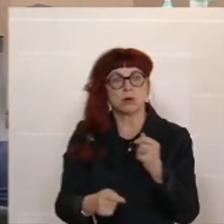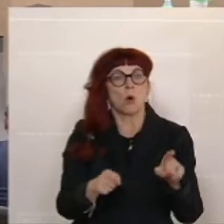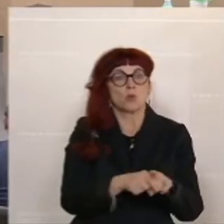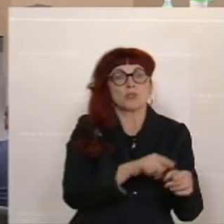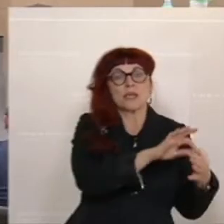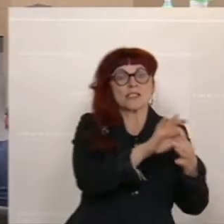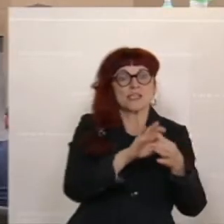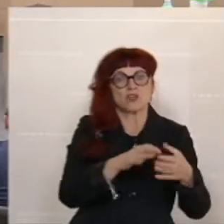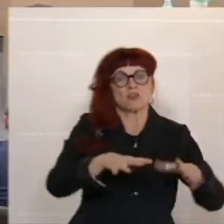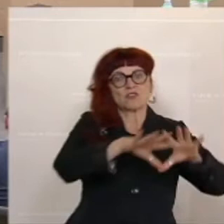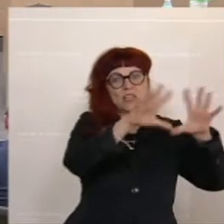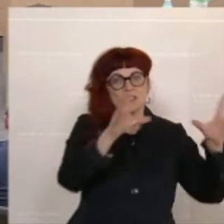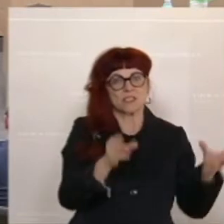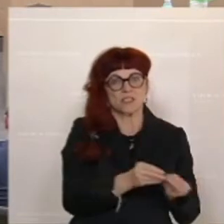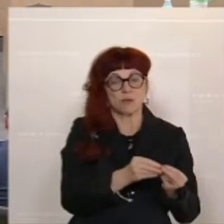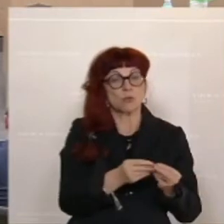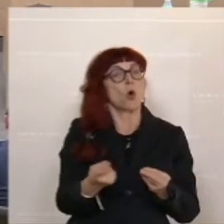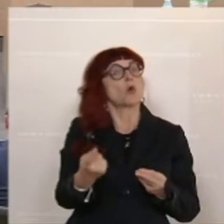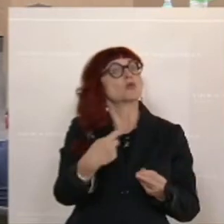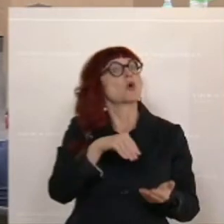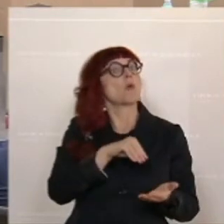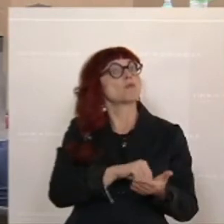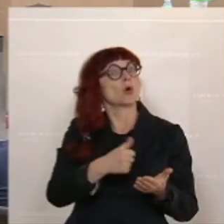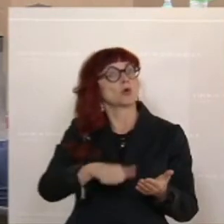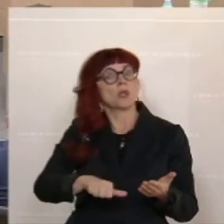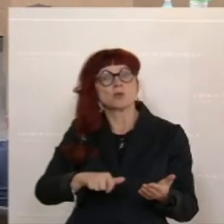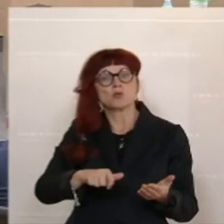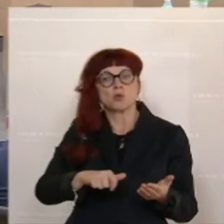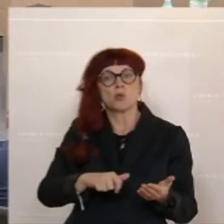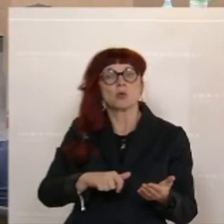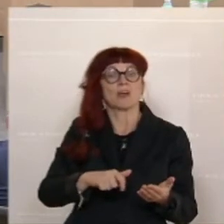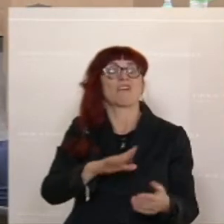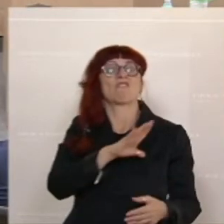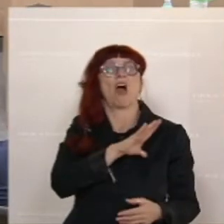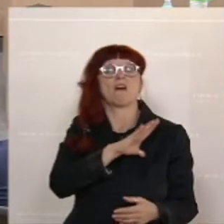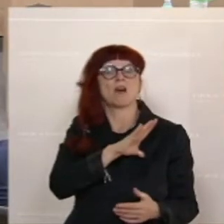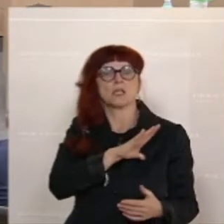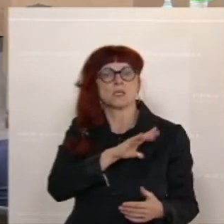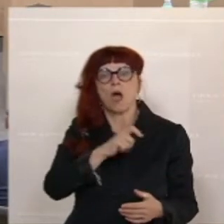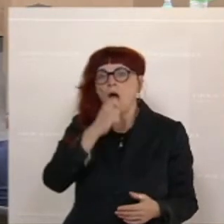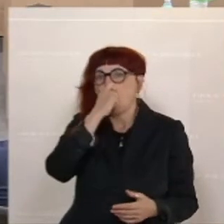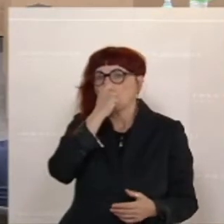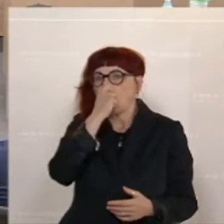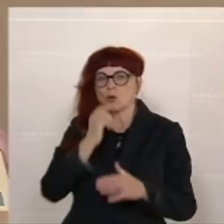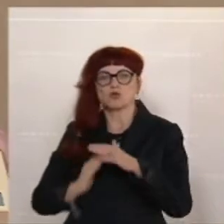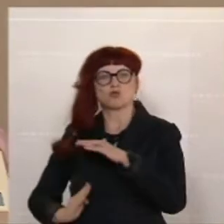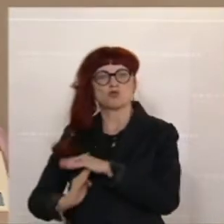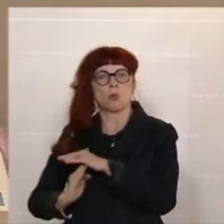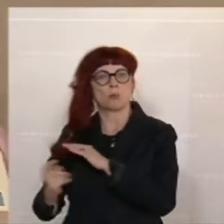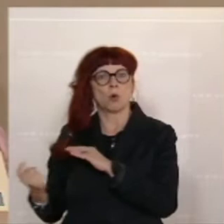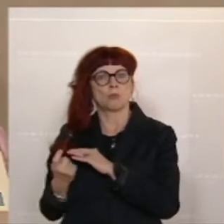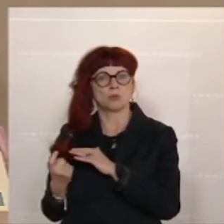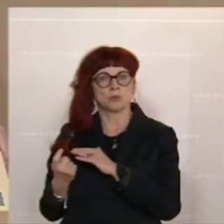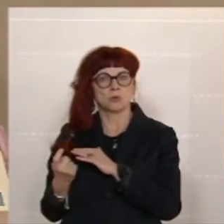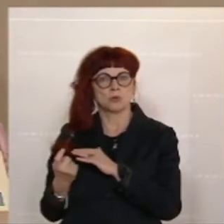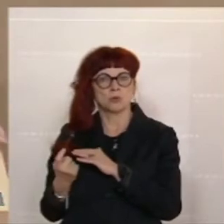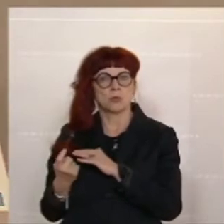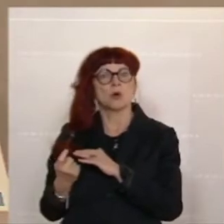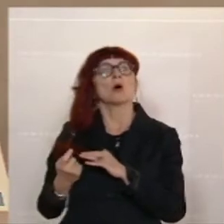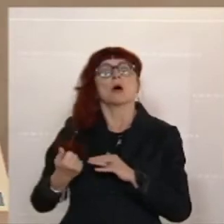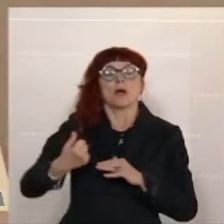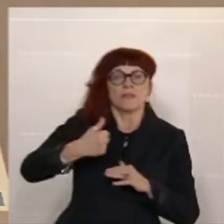Konsumeffekt kommt das Damoklesschwert des schon erwähnten Gasstops jetzt noch oben hinzu. Und das führt zu weiteren